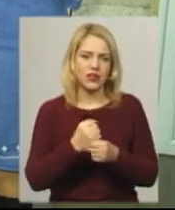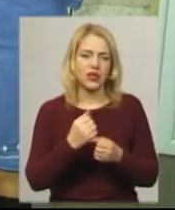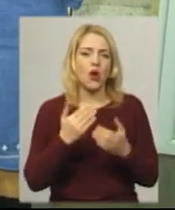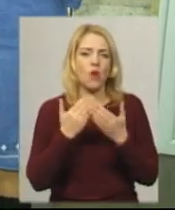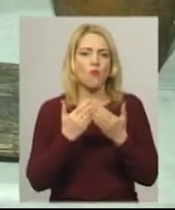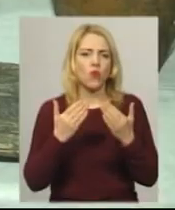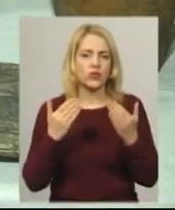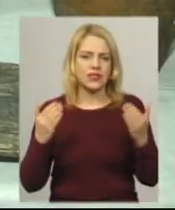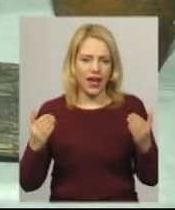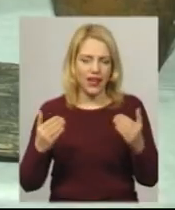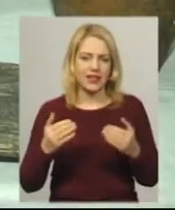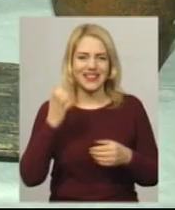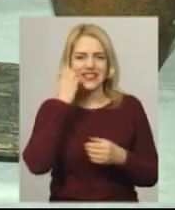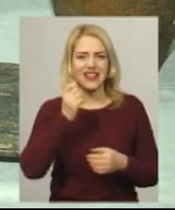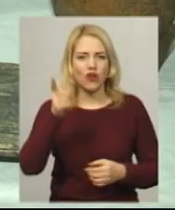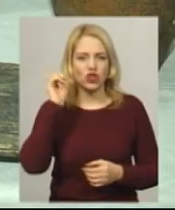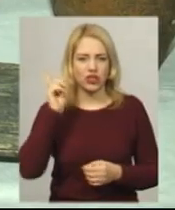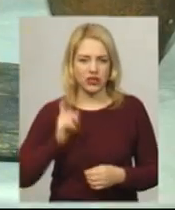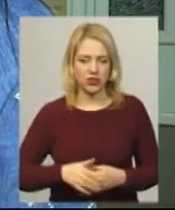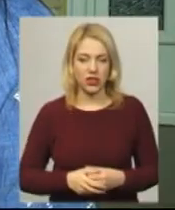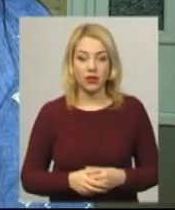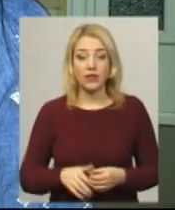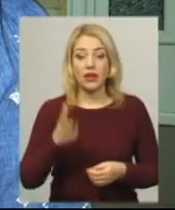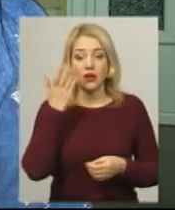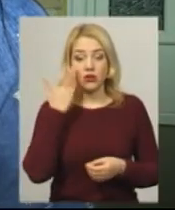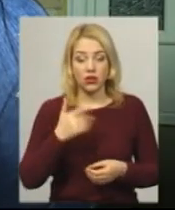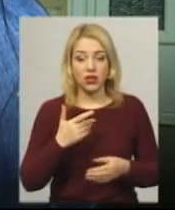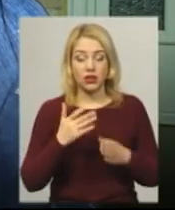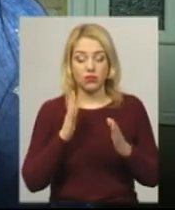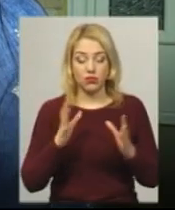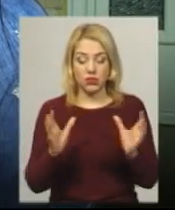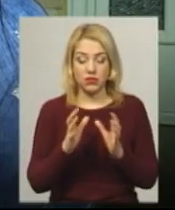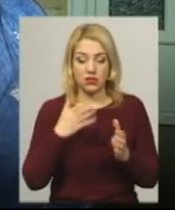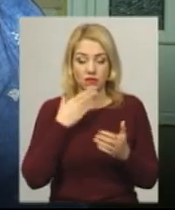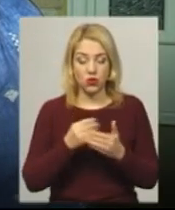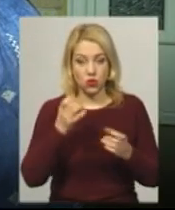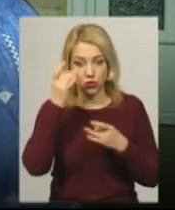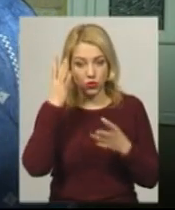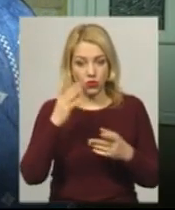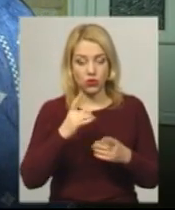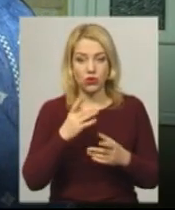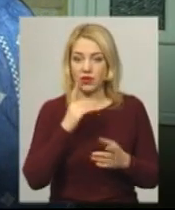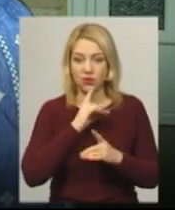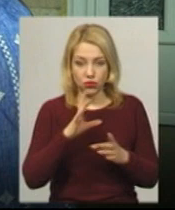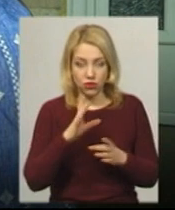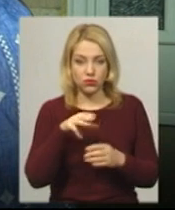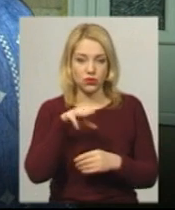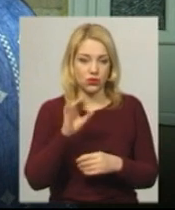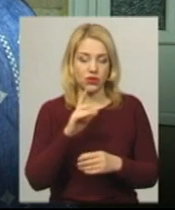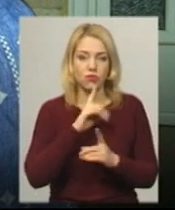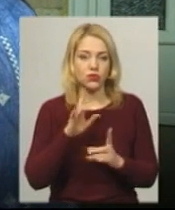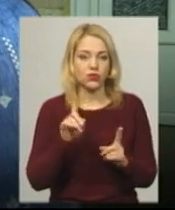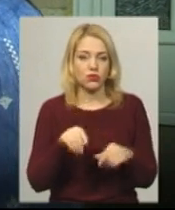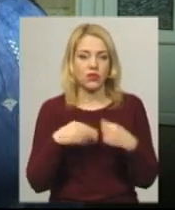це розповідає, мріяла ще студентських років. Якщо ми не будемо зберігати свою культуру, то не будемо мати, що передати своїм дітям.